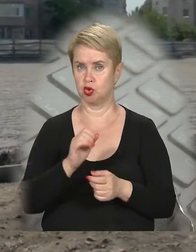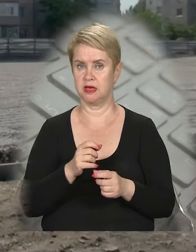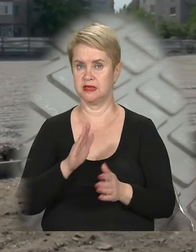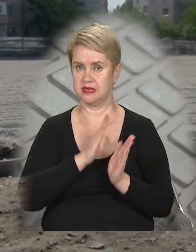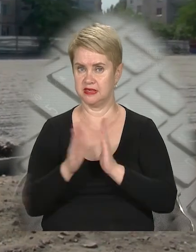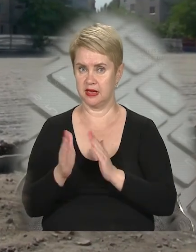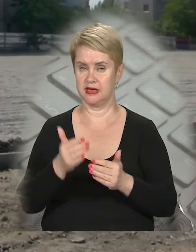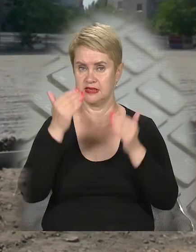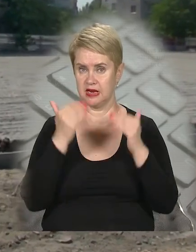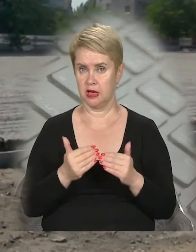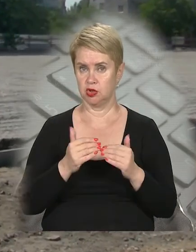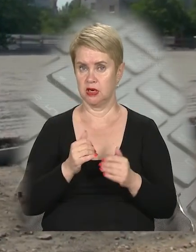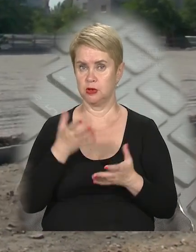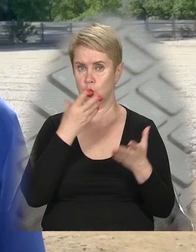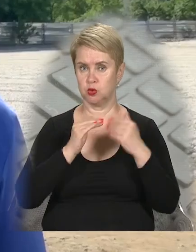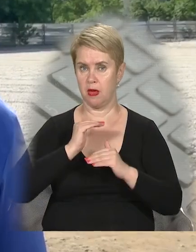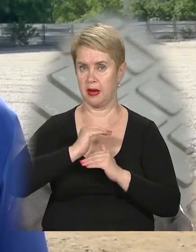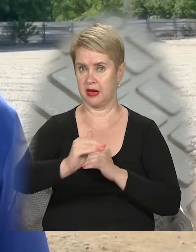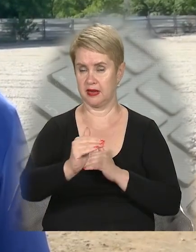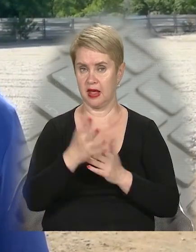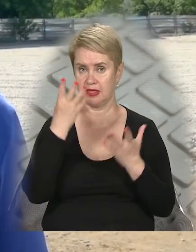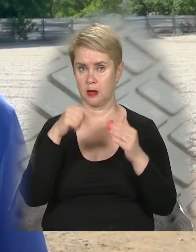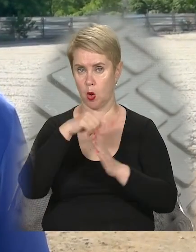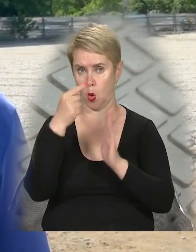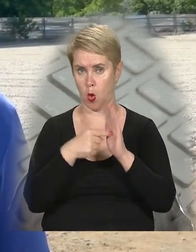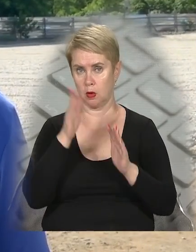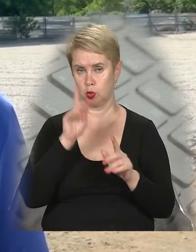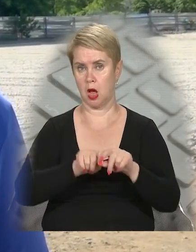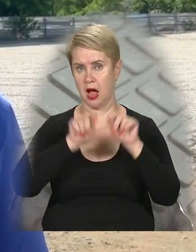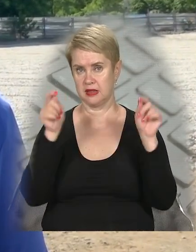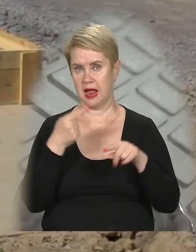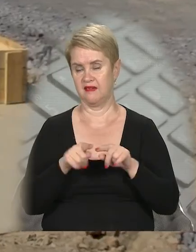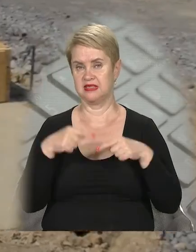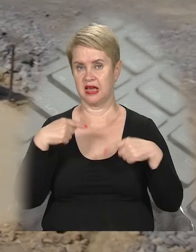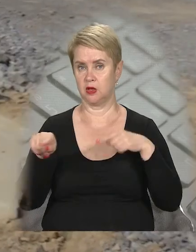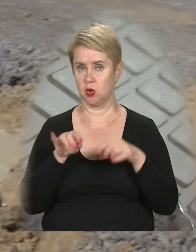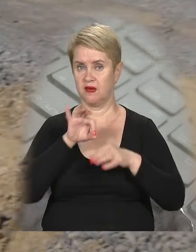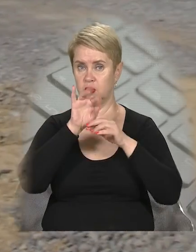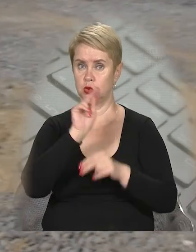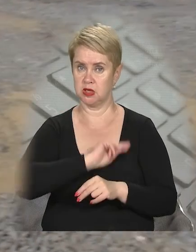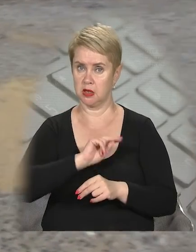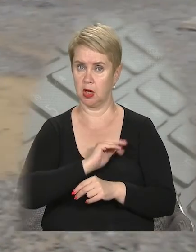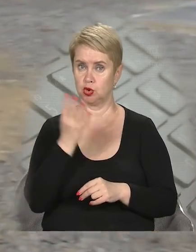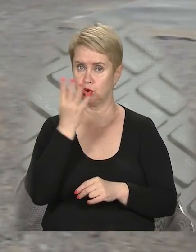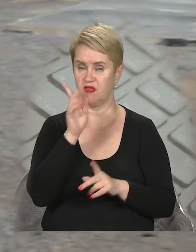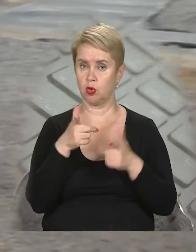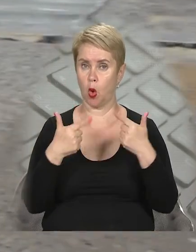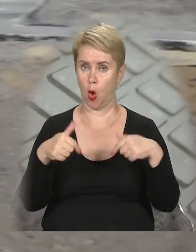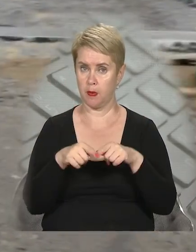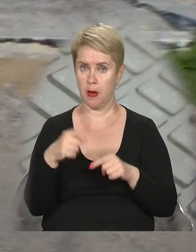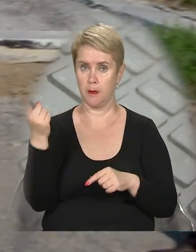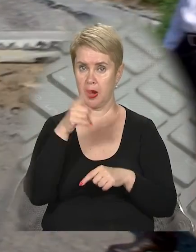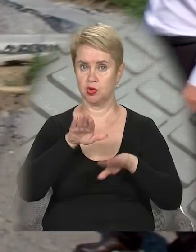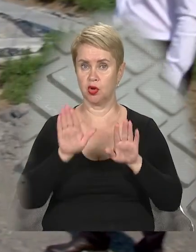тоді – це вже накриття мультифункціональним підкриттям. На День міста це буде підкриття цього стадіону. Ведуться роботи і на четвертому об'єкті в